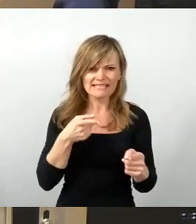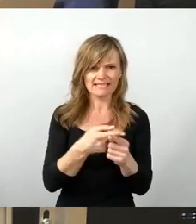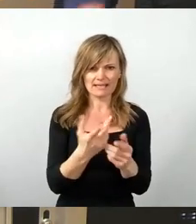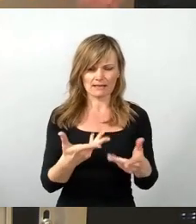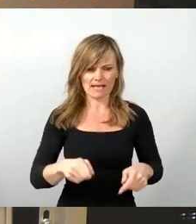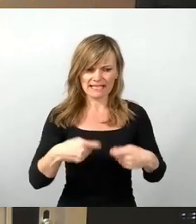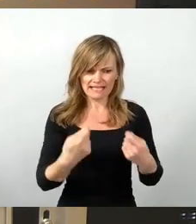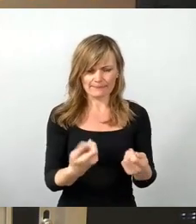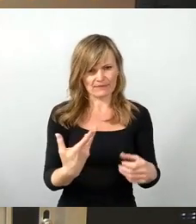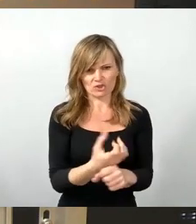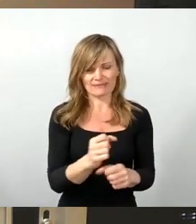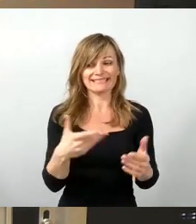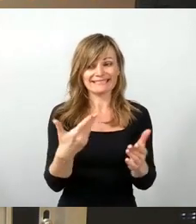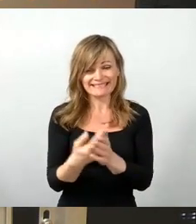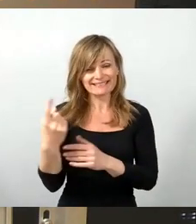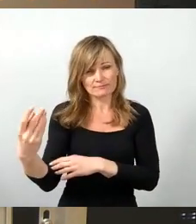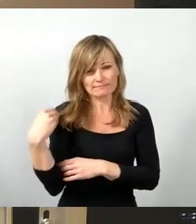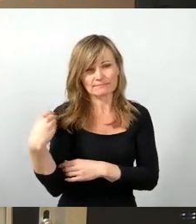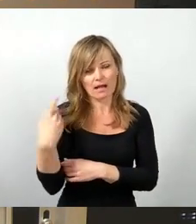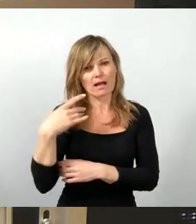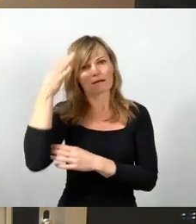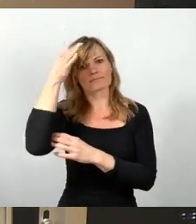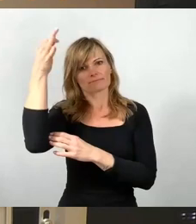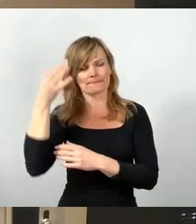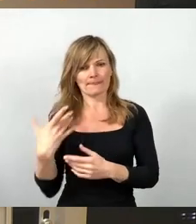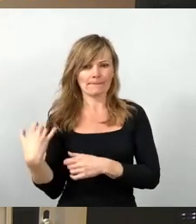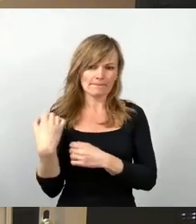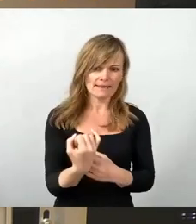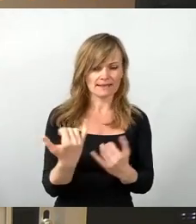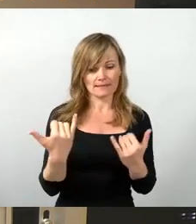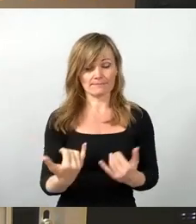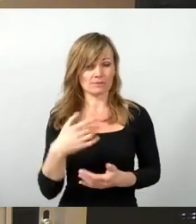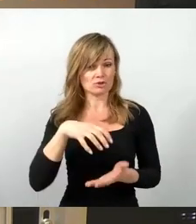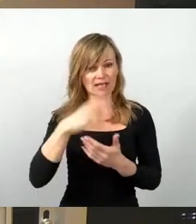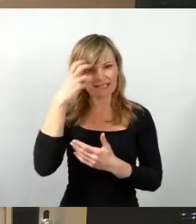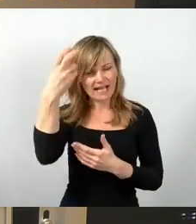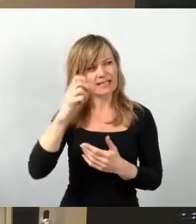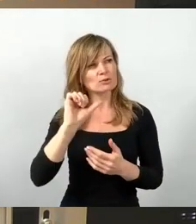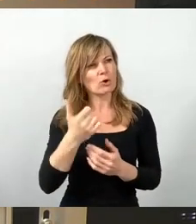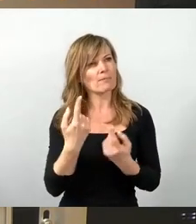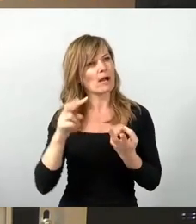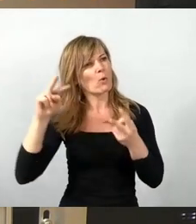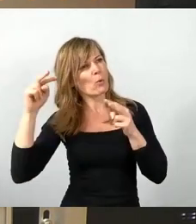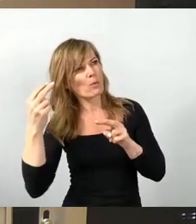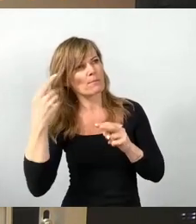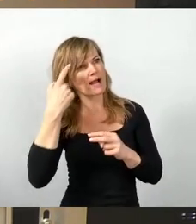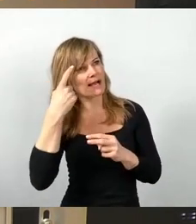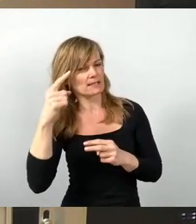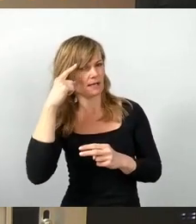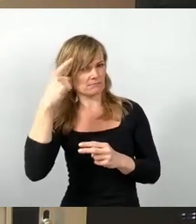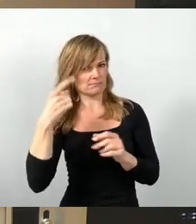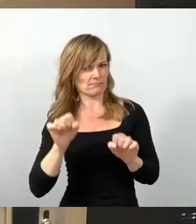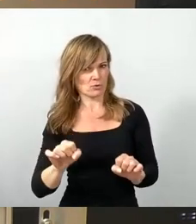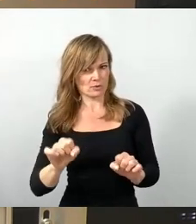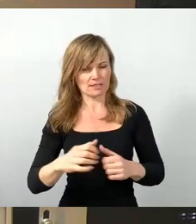mitzunehmen, die man dann eben auch zum Beispiel in einem Stadtrat auf einer ganz anderen Ebene auch noch diskutieren kann. Und dementsprechend war unserer Fraktion